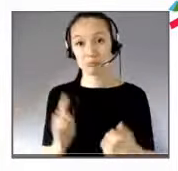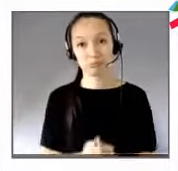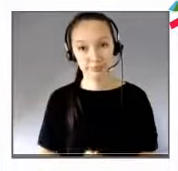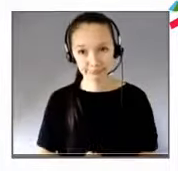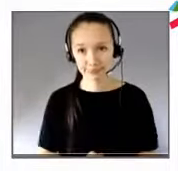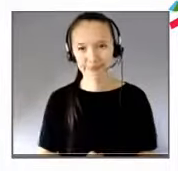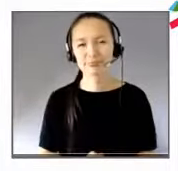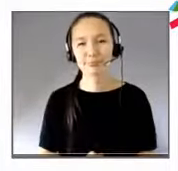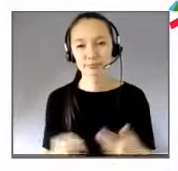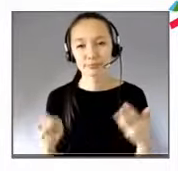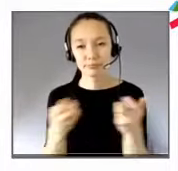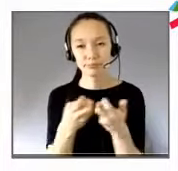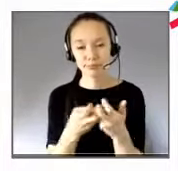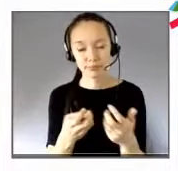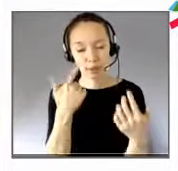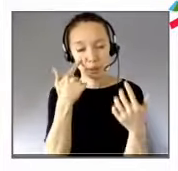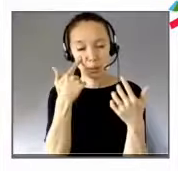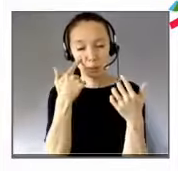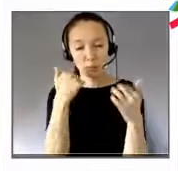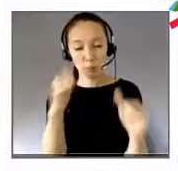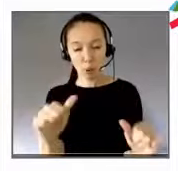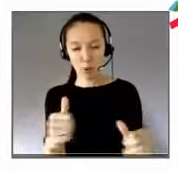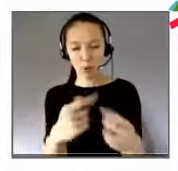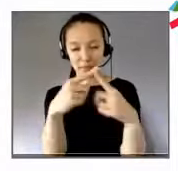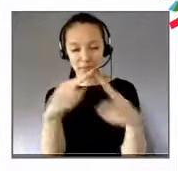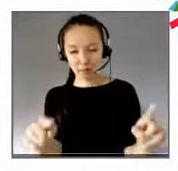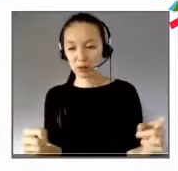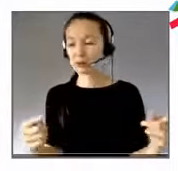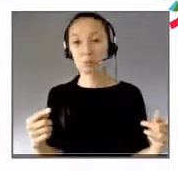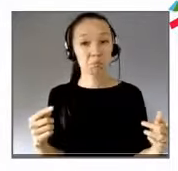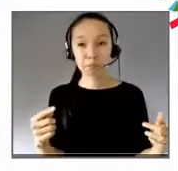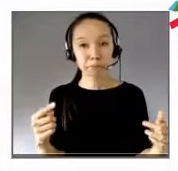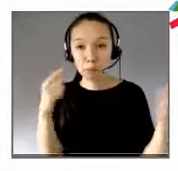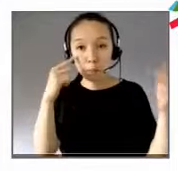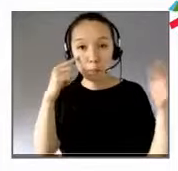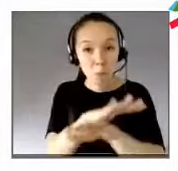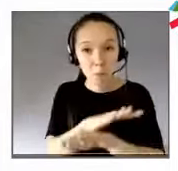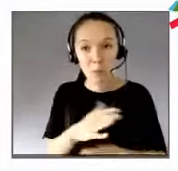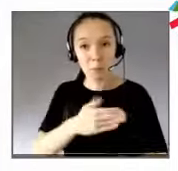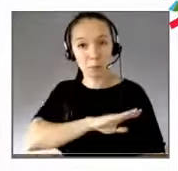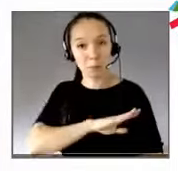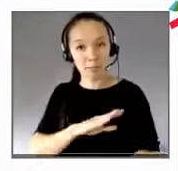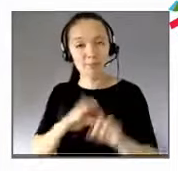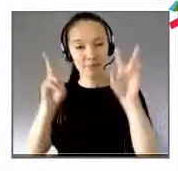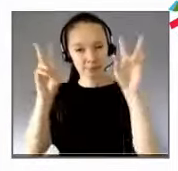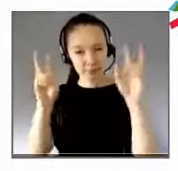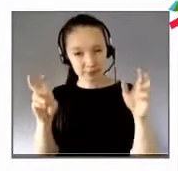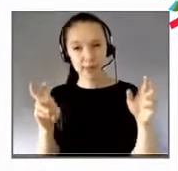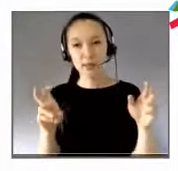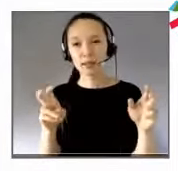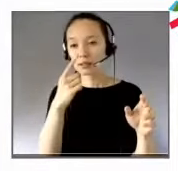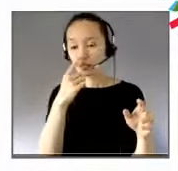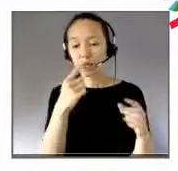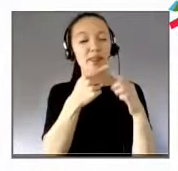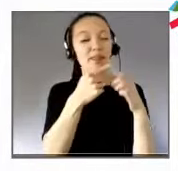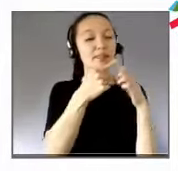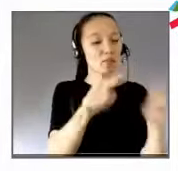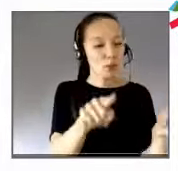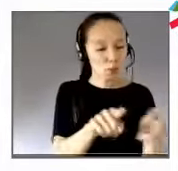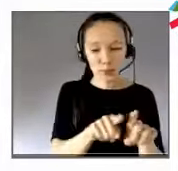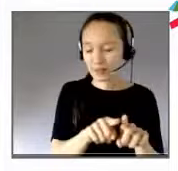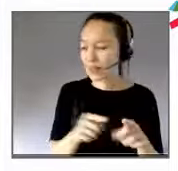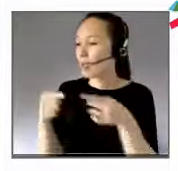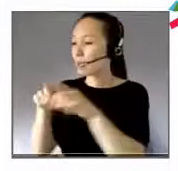différences parce qu'on confond sans cesse aujourd'hui dans notre pays la différence et l'injustice parce que ces différences sont injustes. Non, il y des différences qui sont très